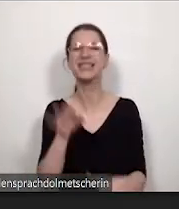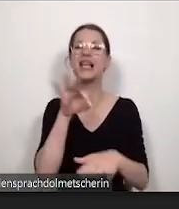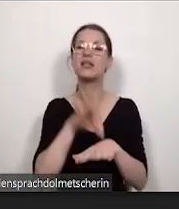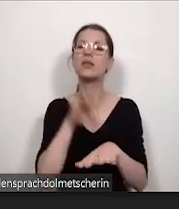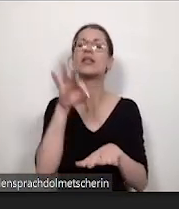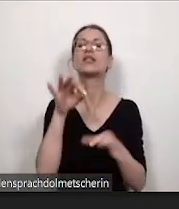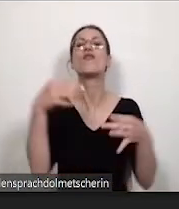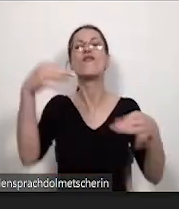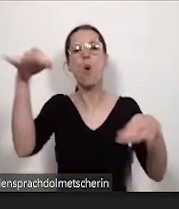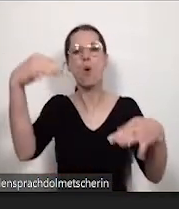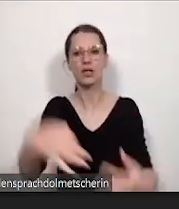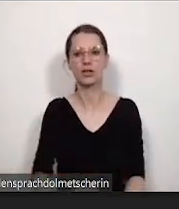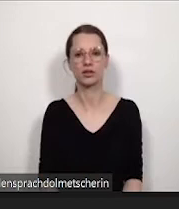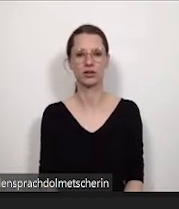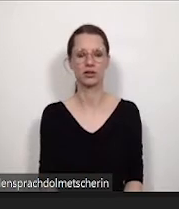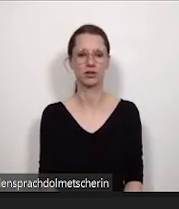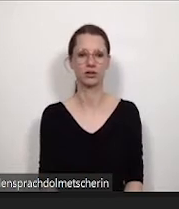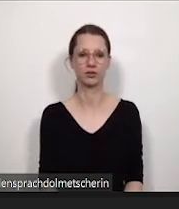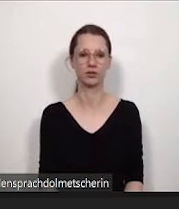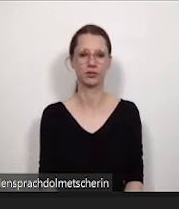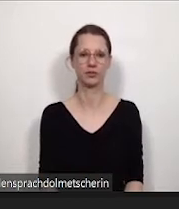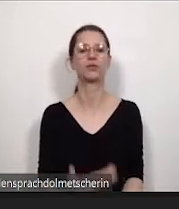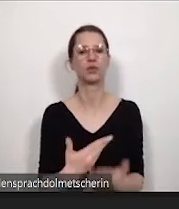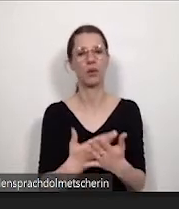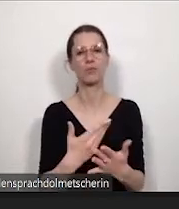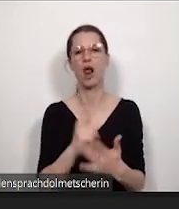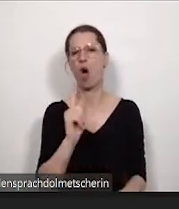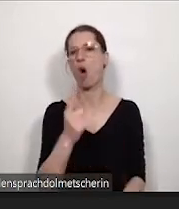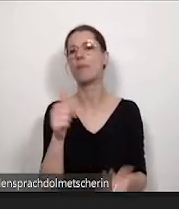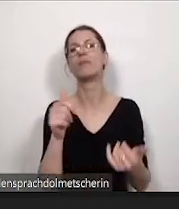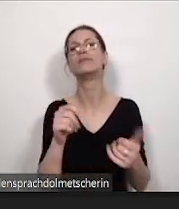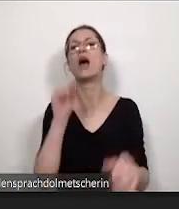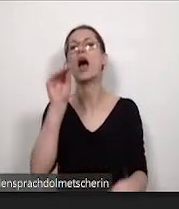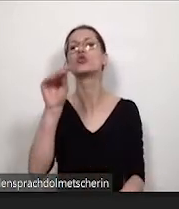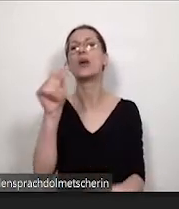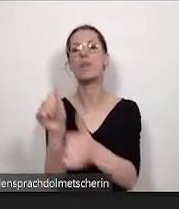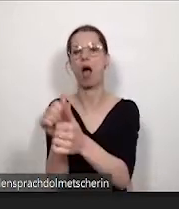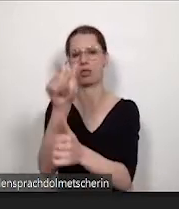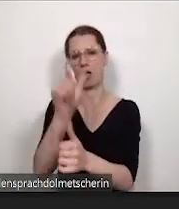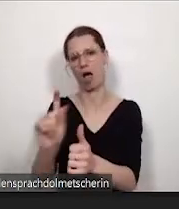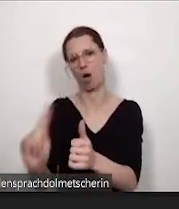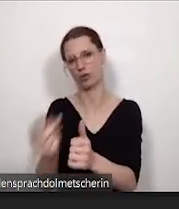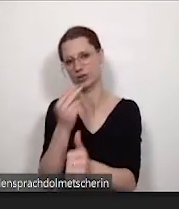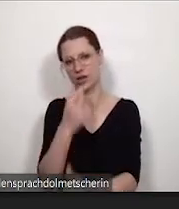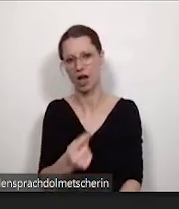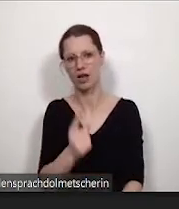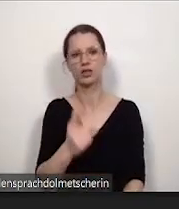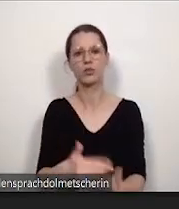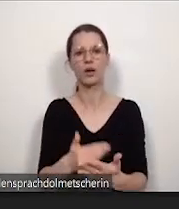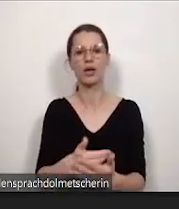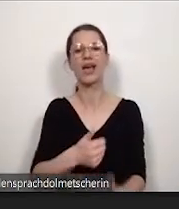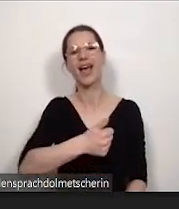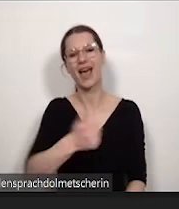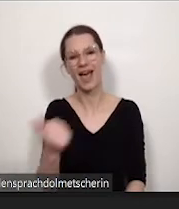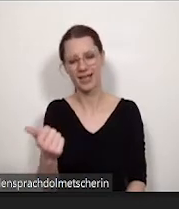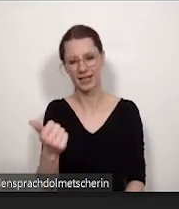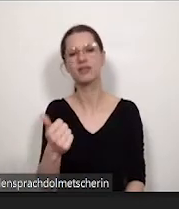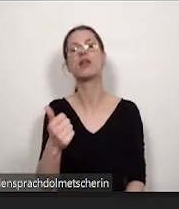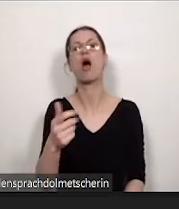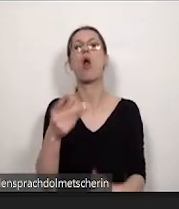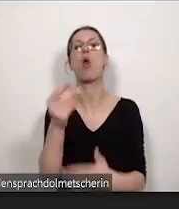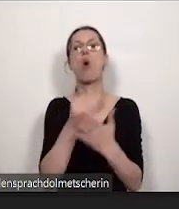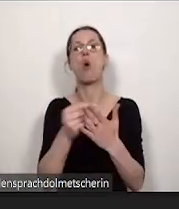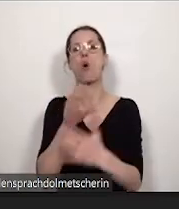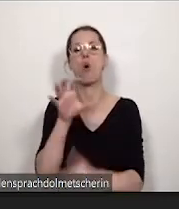und Ansprechpartnerinnen, die genannt werden. Rechts im Bild sieht man das Logo von Podcafé und auch das Logo des